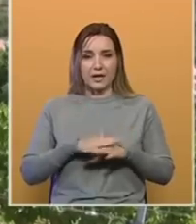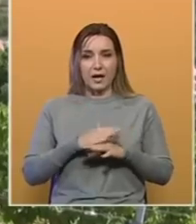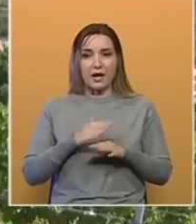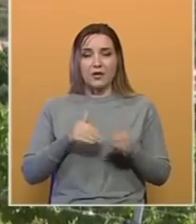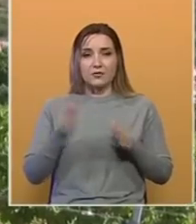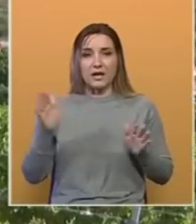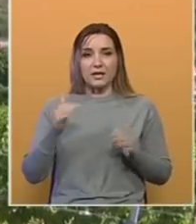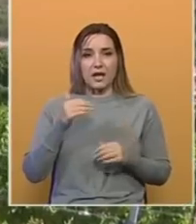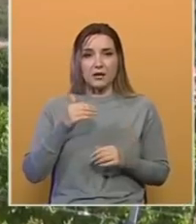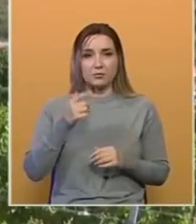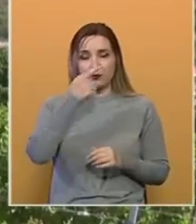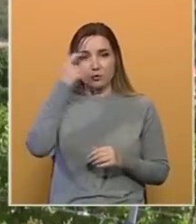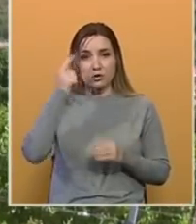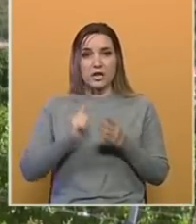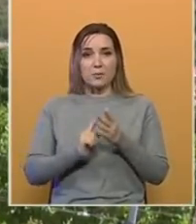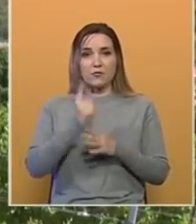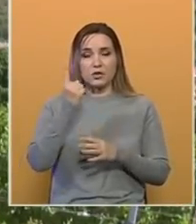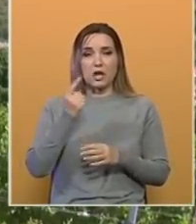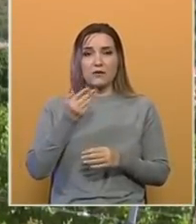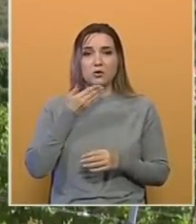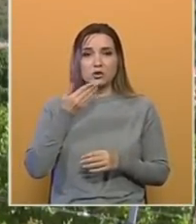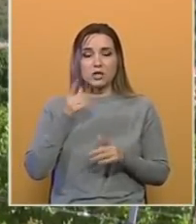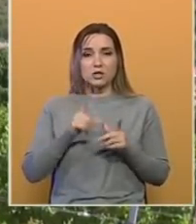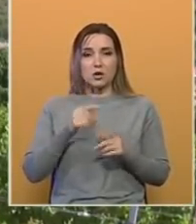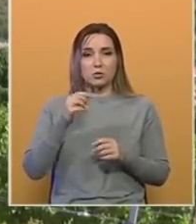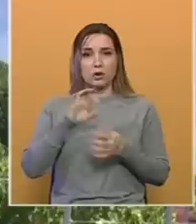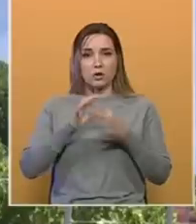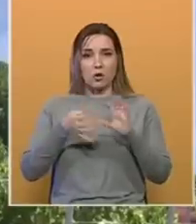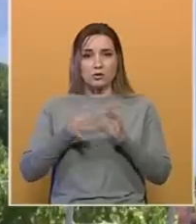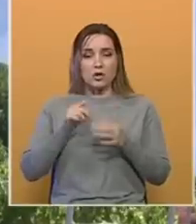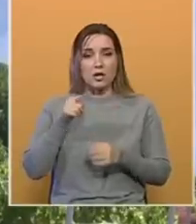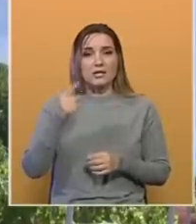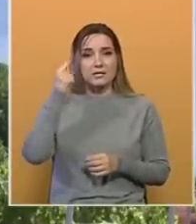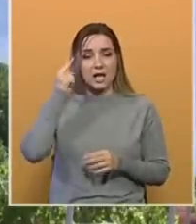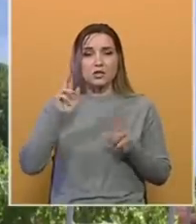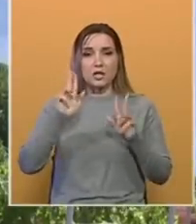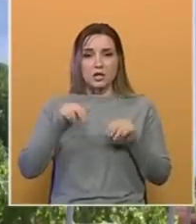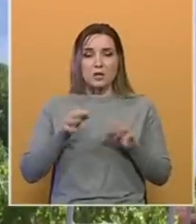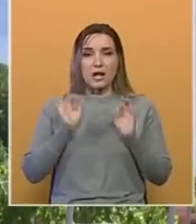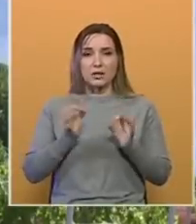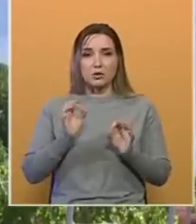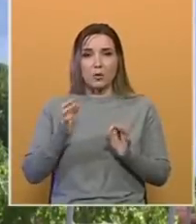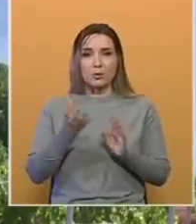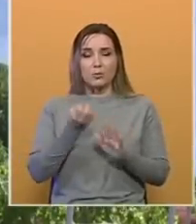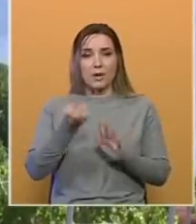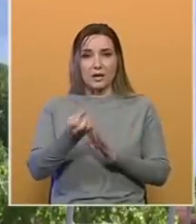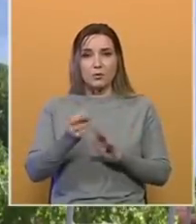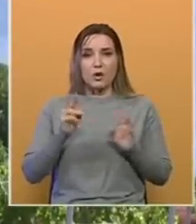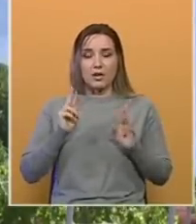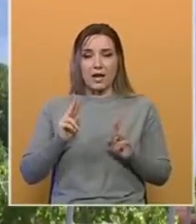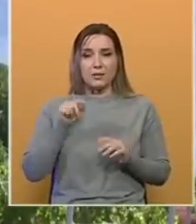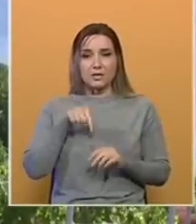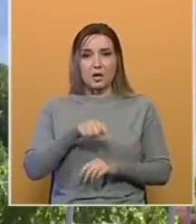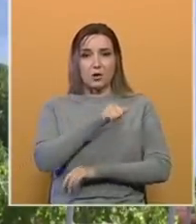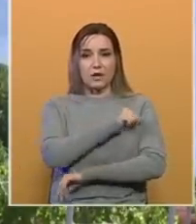Velike vrućine povećavaju šećer u grož, što znači da će vinogradari imati dobru berbu. Nadamo se da